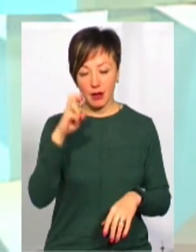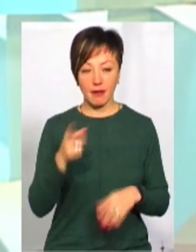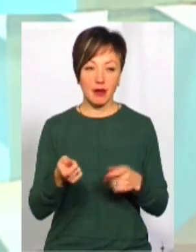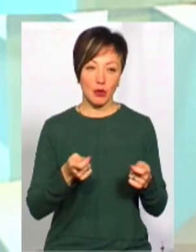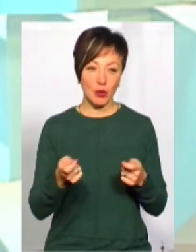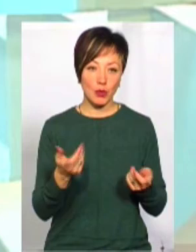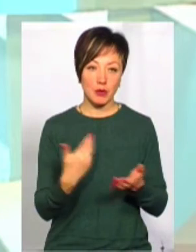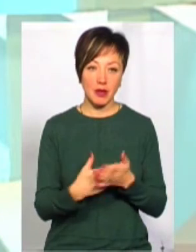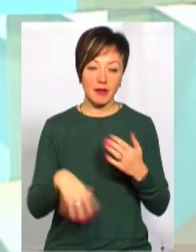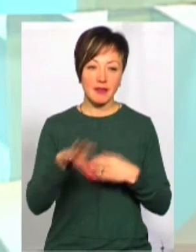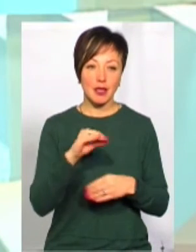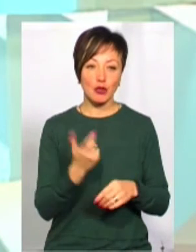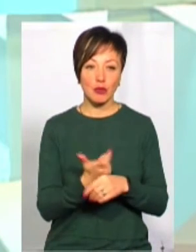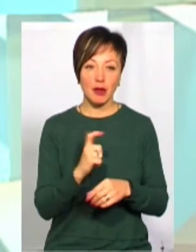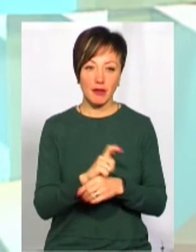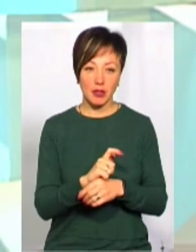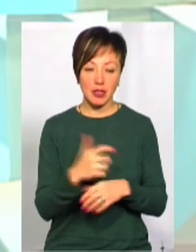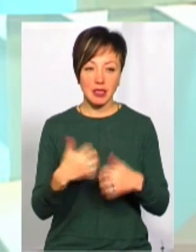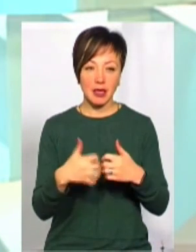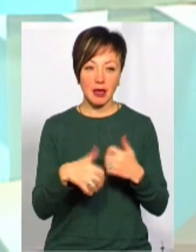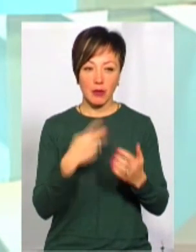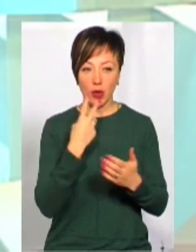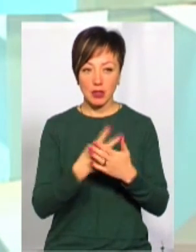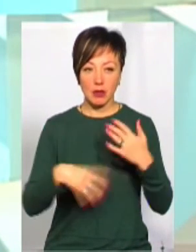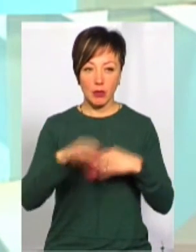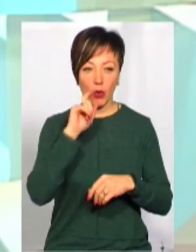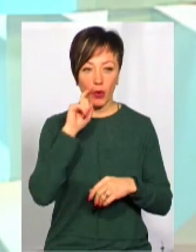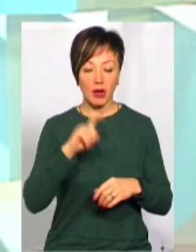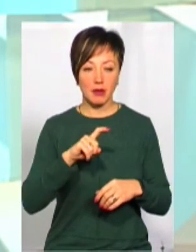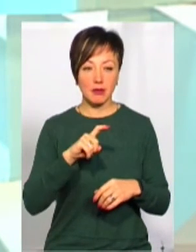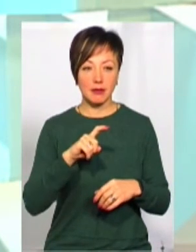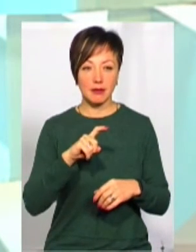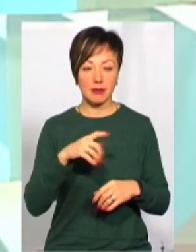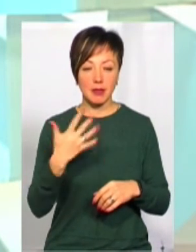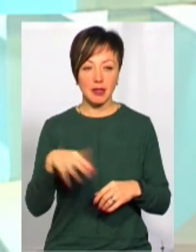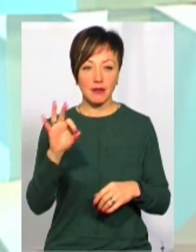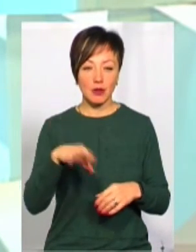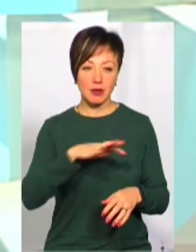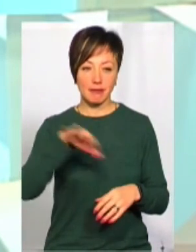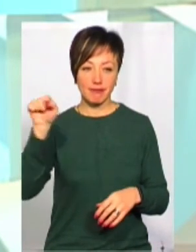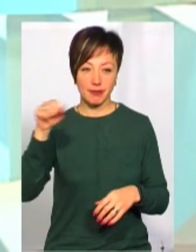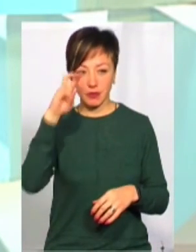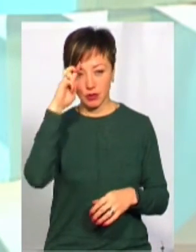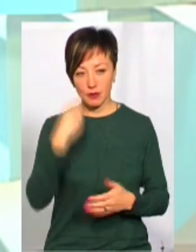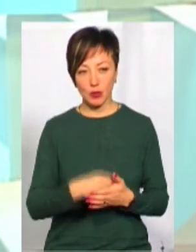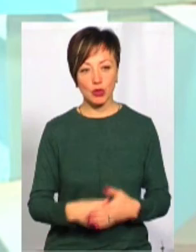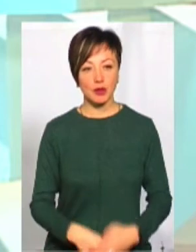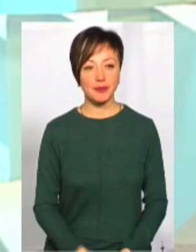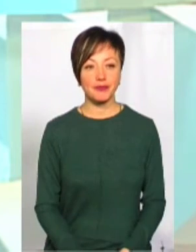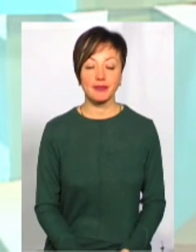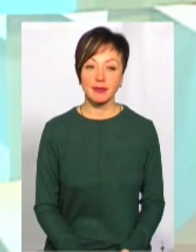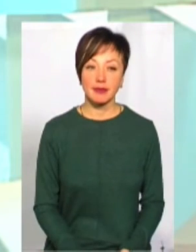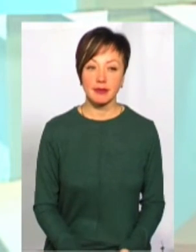регулює. І, скажімо, все, що перевищує середній показник по Україні, 50% забирається в державний бюджет.